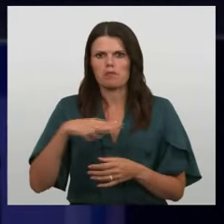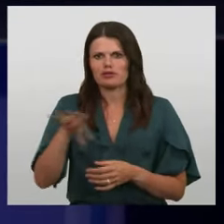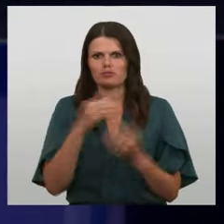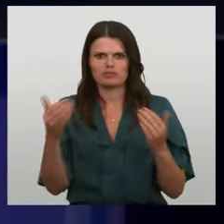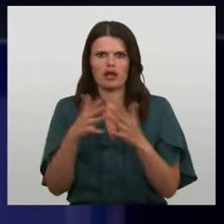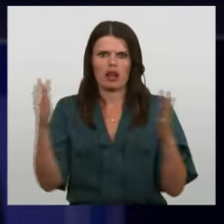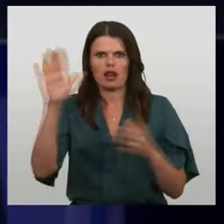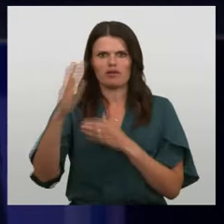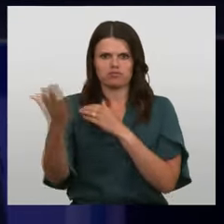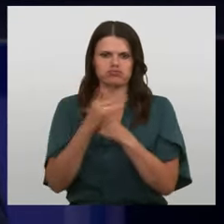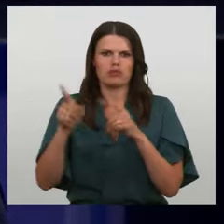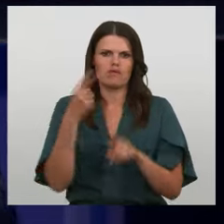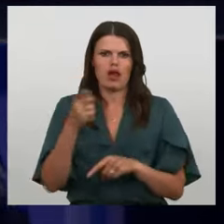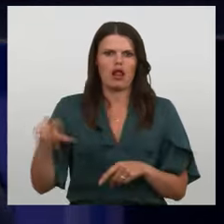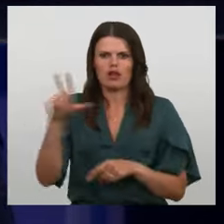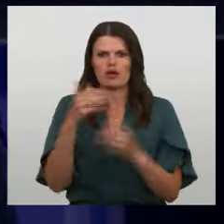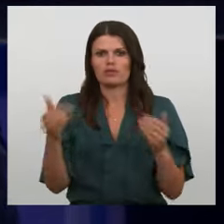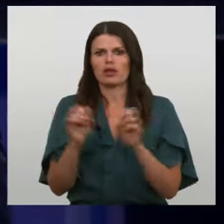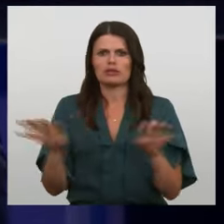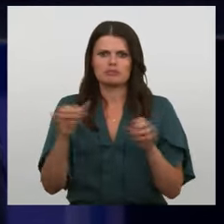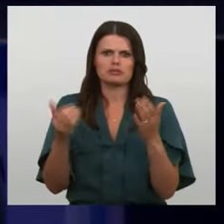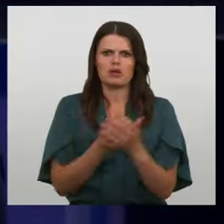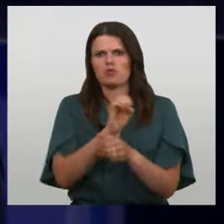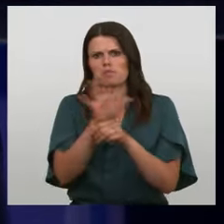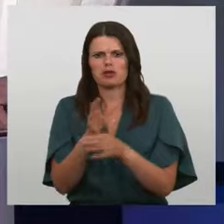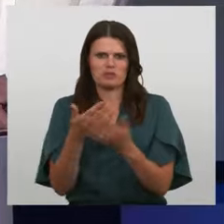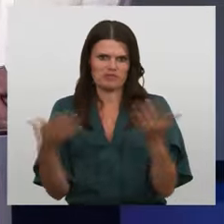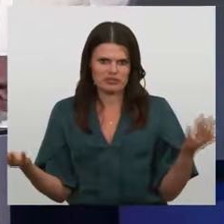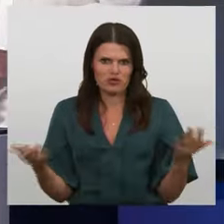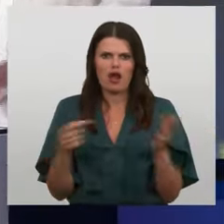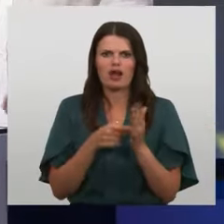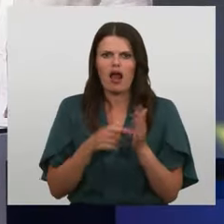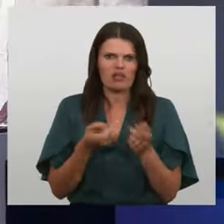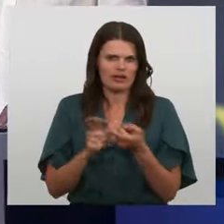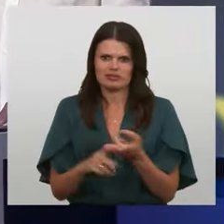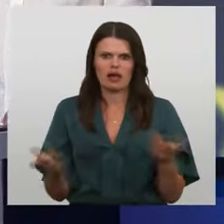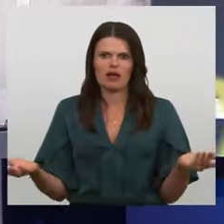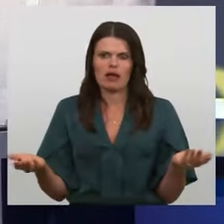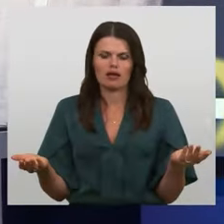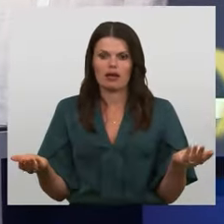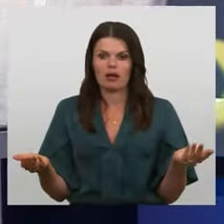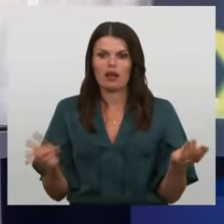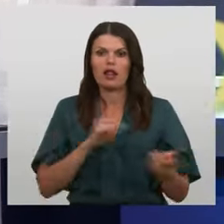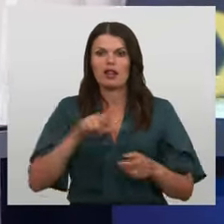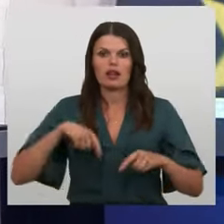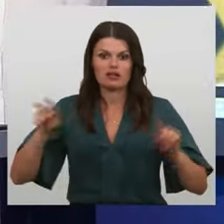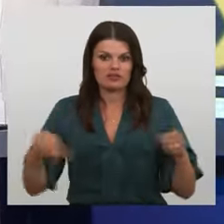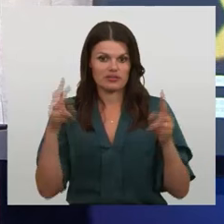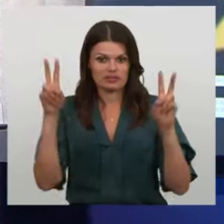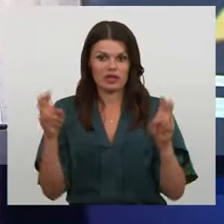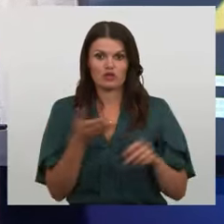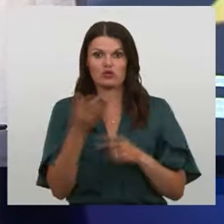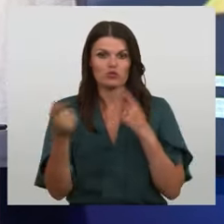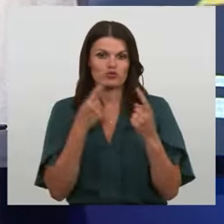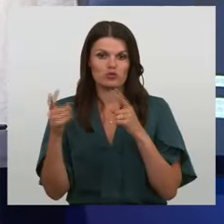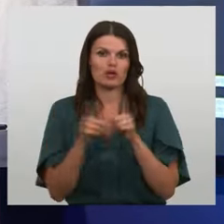lielās valsts uzspiest vēl vairākā, jau tas tās jaunas pandēmijas un vēl nezinu ko. Kādā sakarā? Latvijas attīstībai jūs runājat arī par